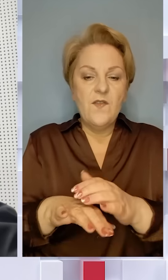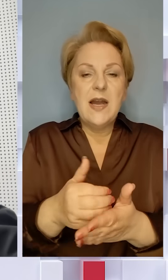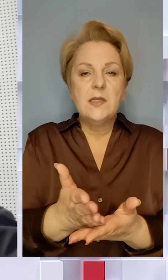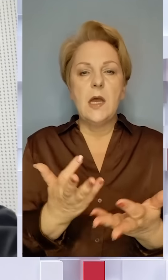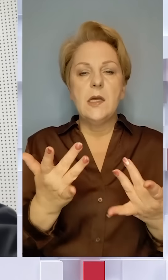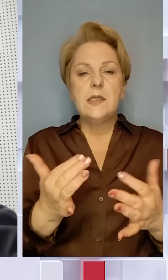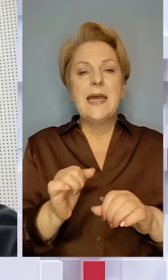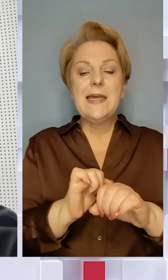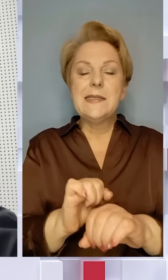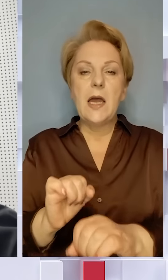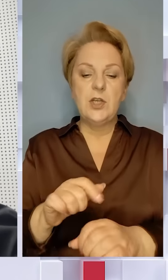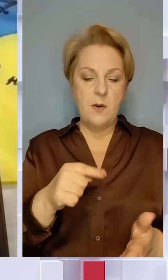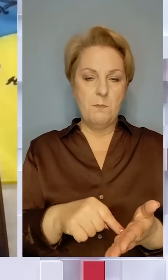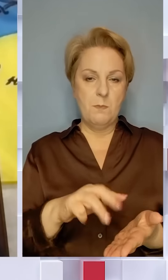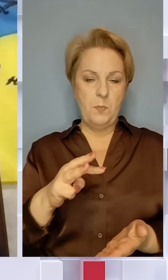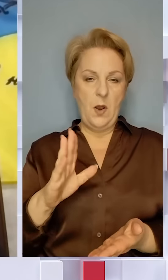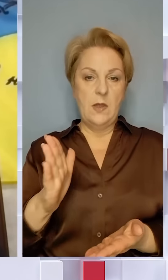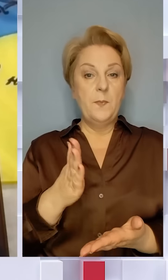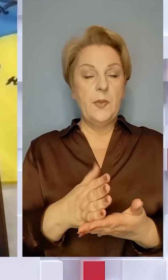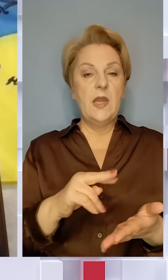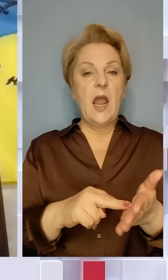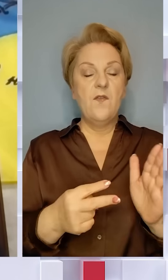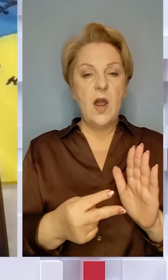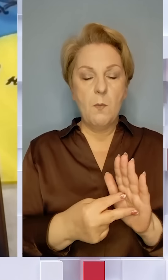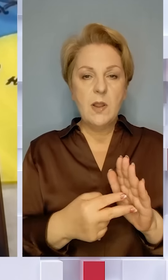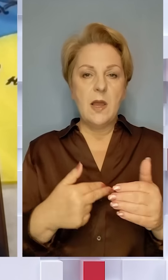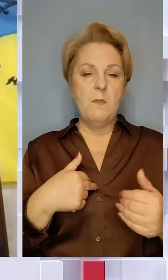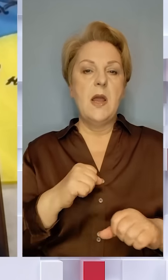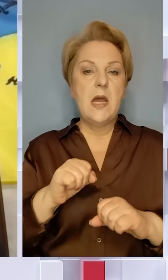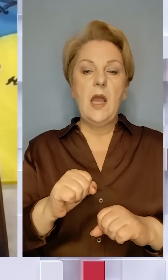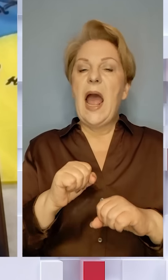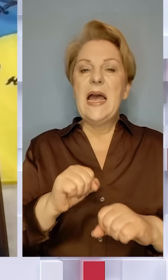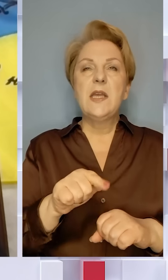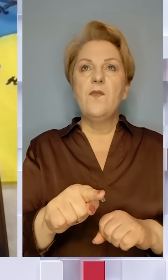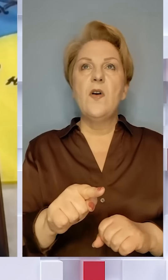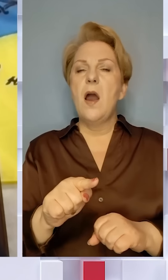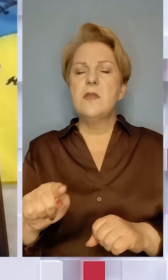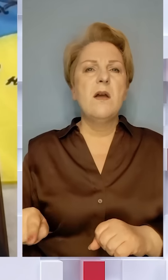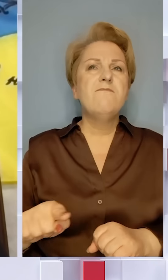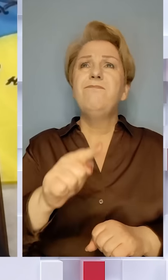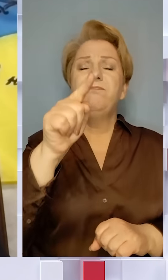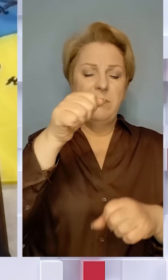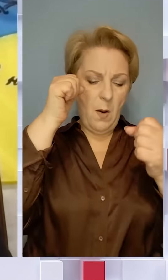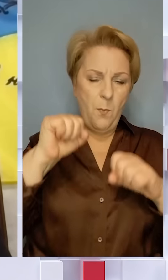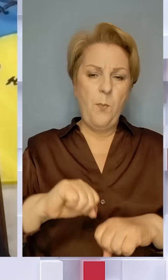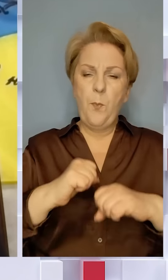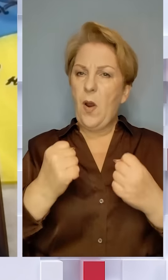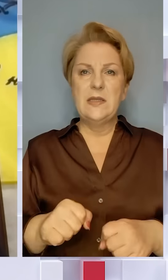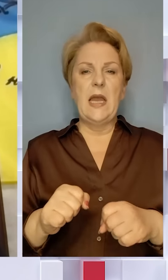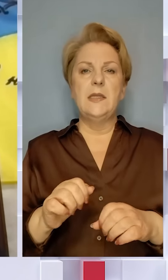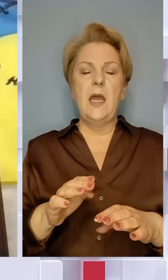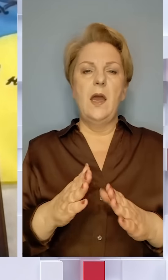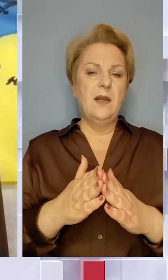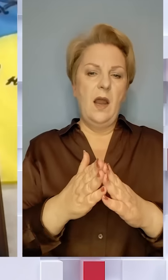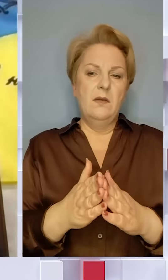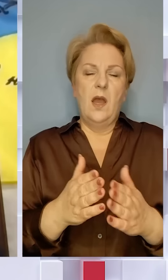Наскільки захищений Миколаїв? Існує план, що ми захищаємося, але захист від балістичних ракет дуже важко сказати, що він є по